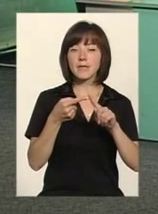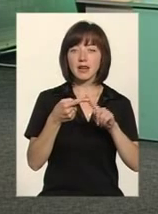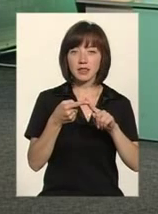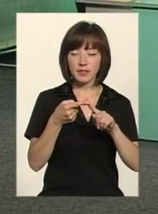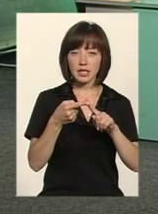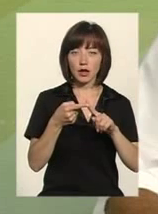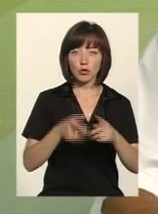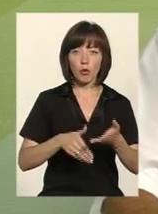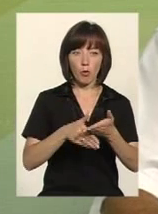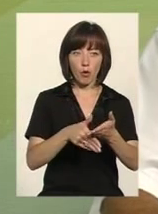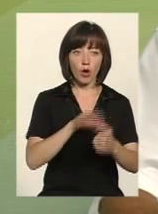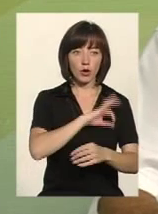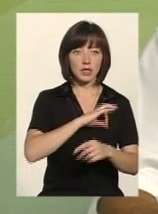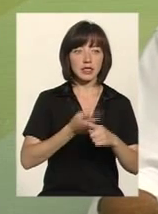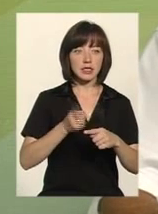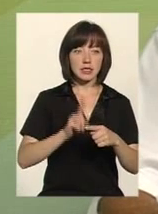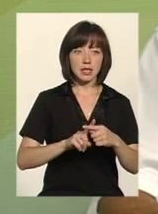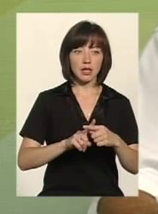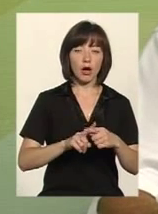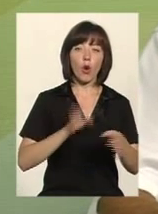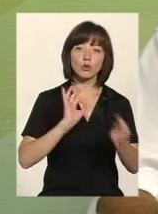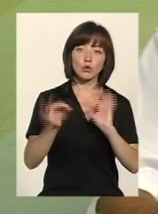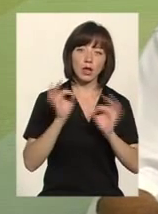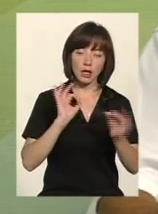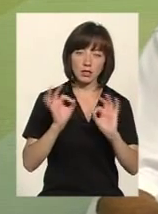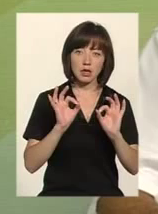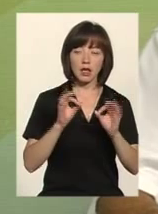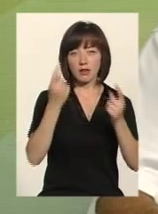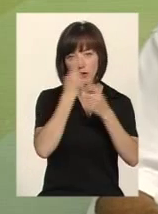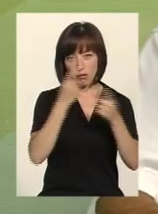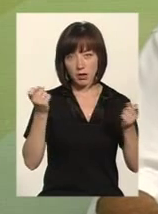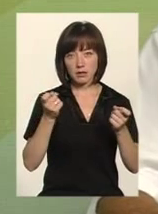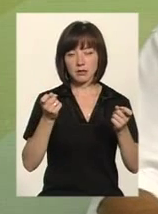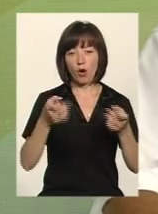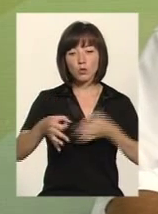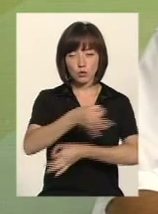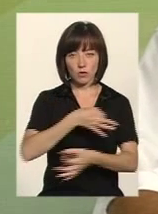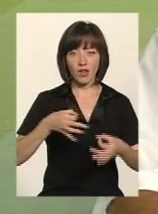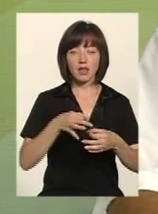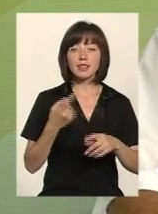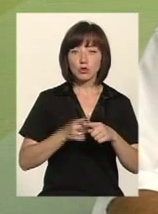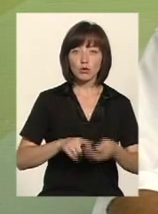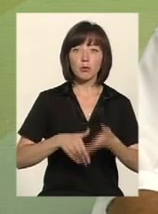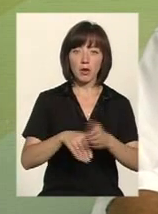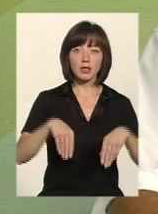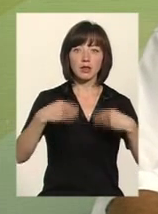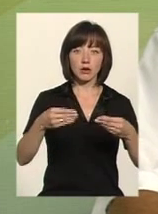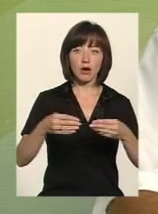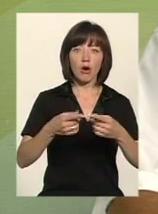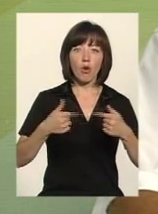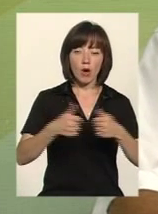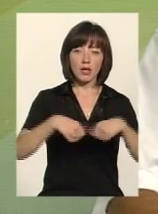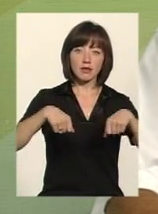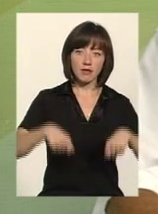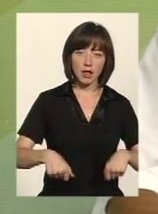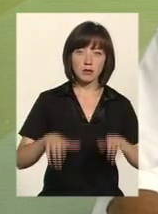права допомоги – це правова консультація, правова інформація, консультування. Тобто цю допомогу надають органи влади, органи